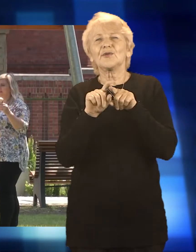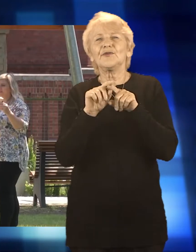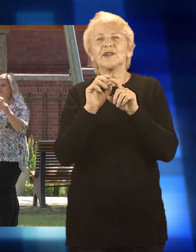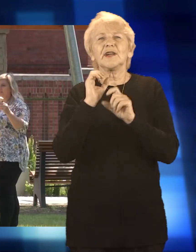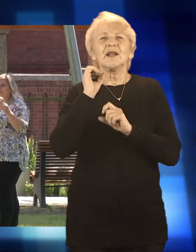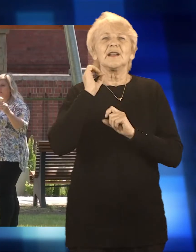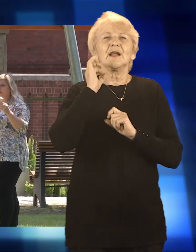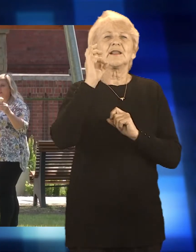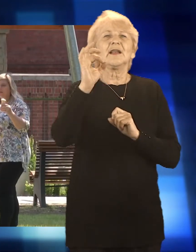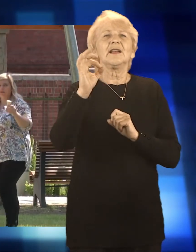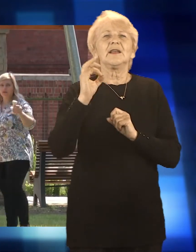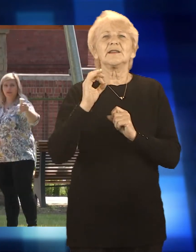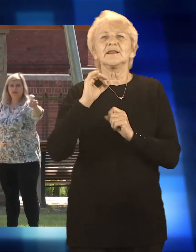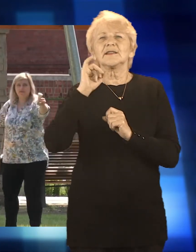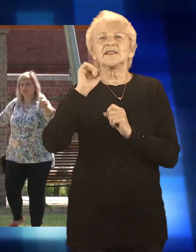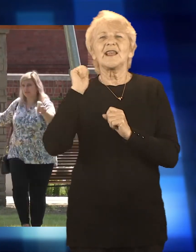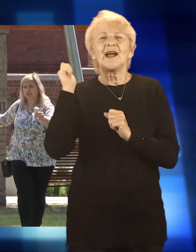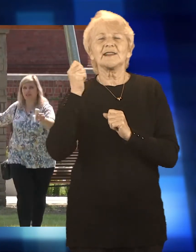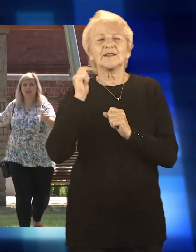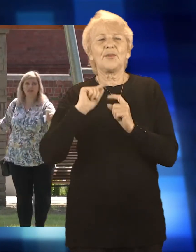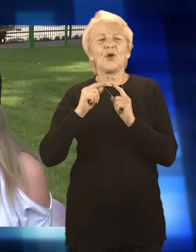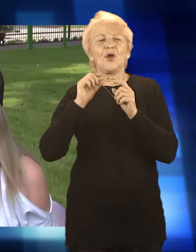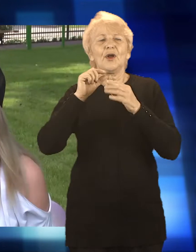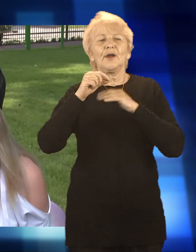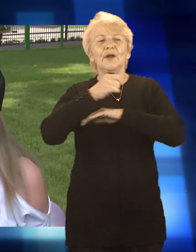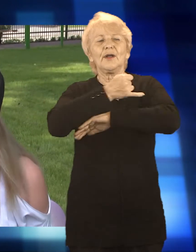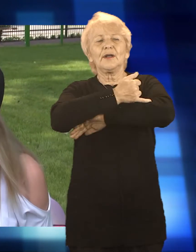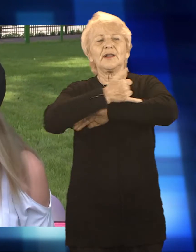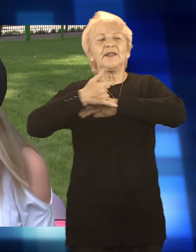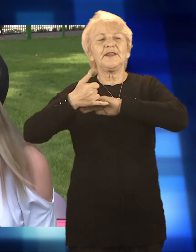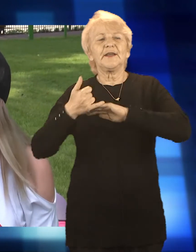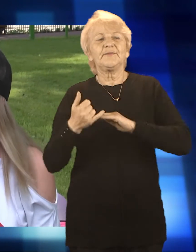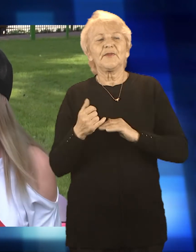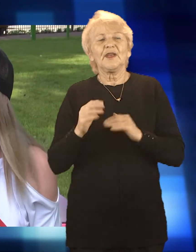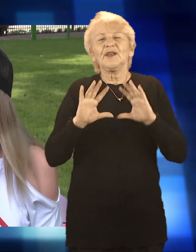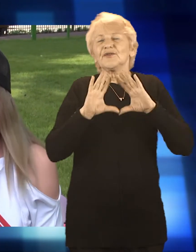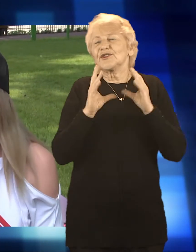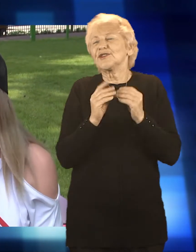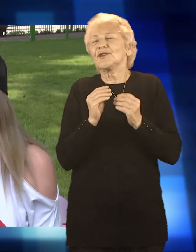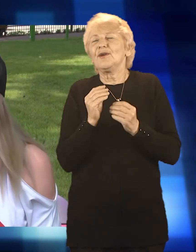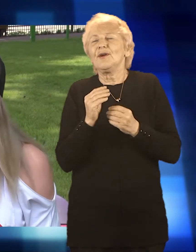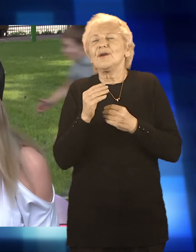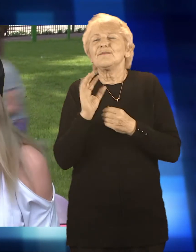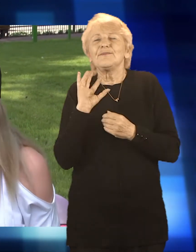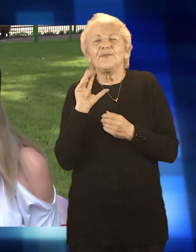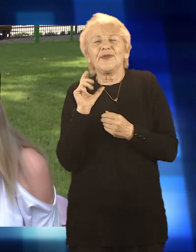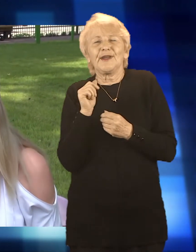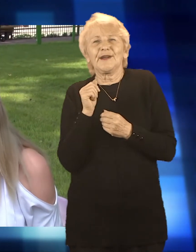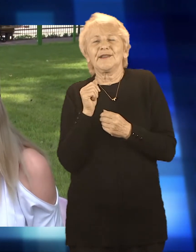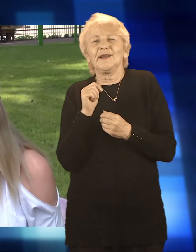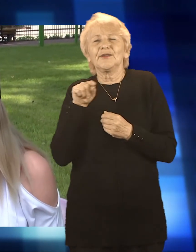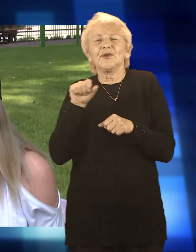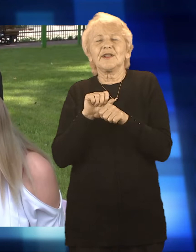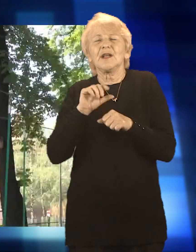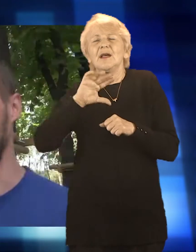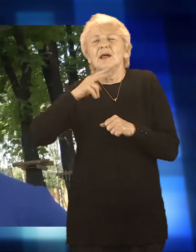również będących pod wrażeniem rodziców. Wszystko mi się podoba, tym bardziej, że mamy bliziutko. No i to jest chyba najpiękniejsze miejsce